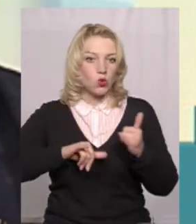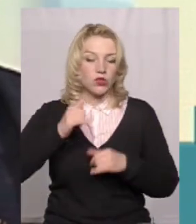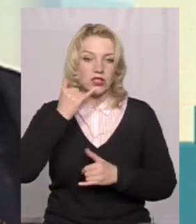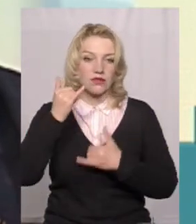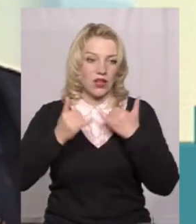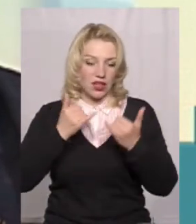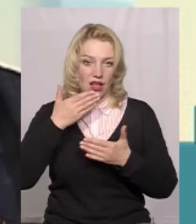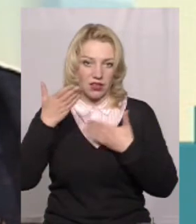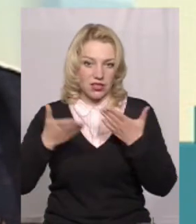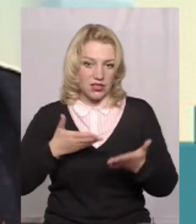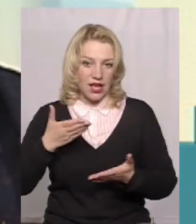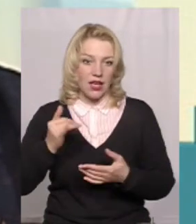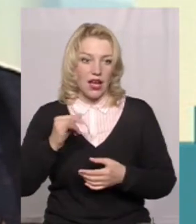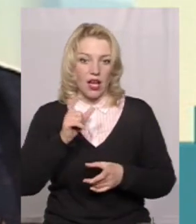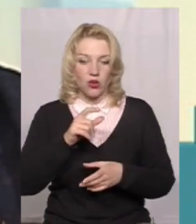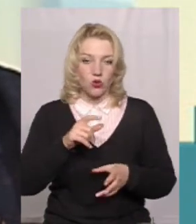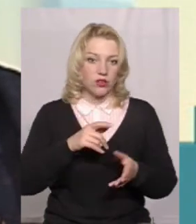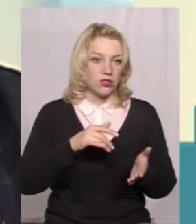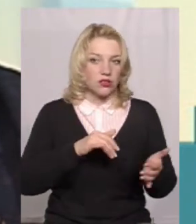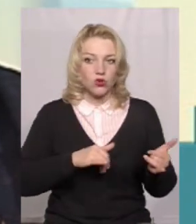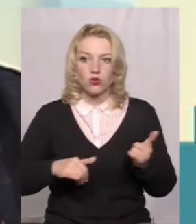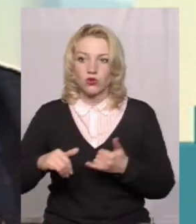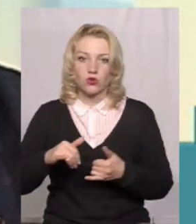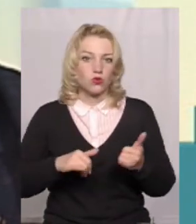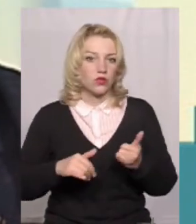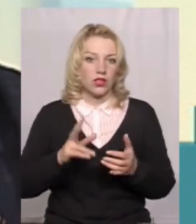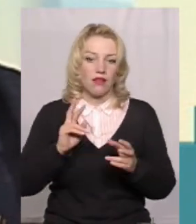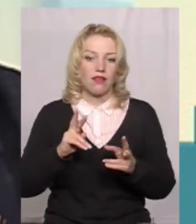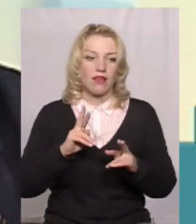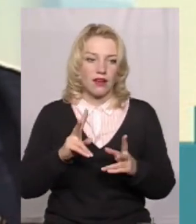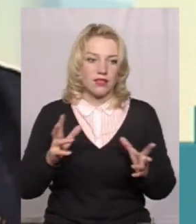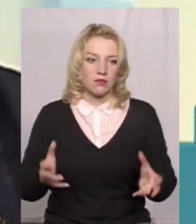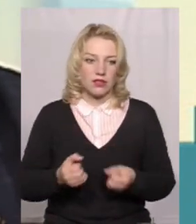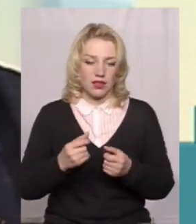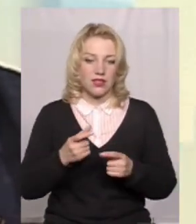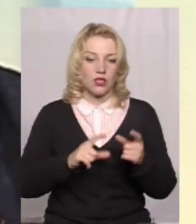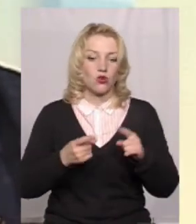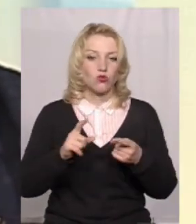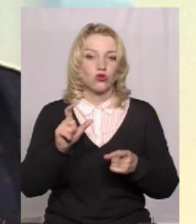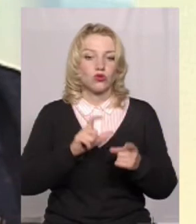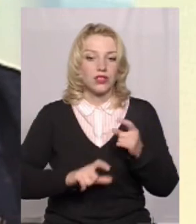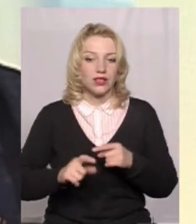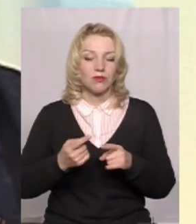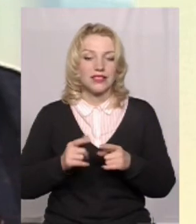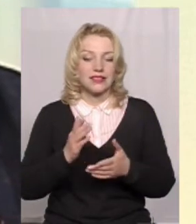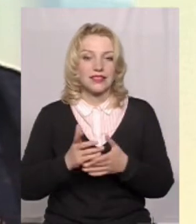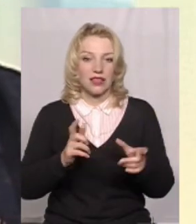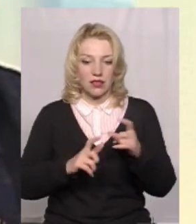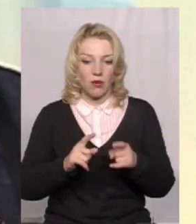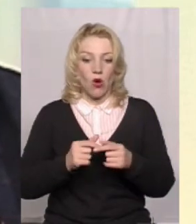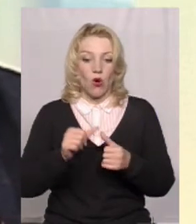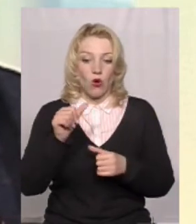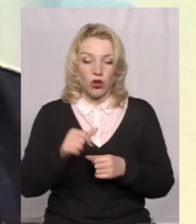зверталися. А сьогодні люди не каються, не знають, як спасатися, тому що хімія є хімія. І окрім того, що падає і